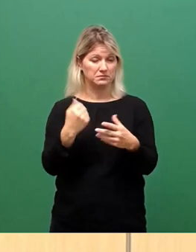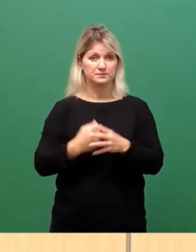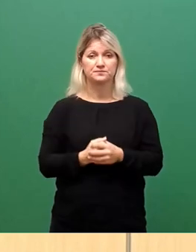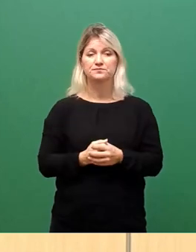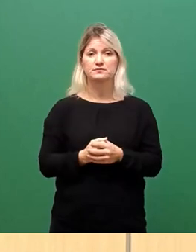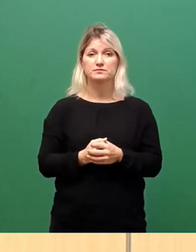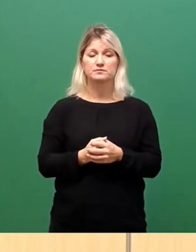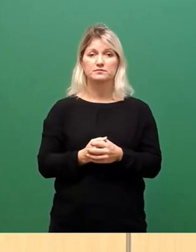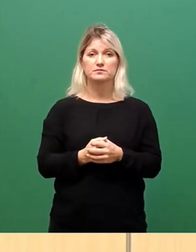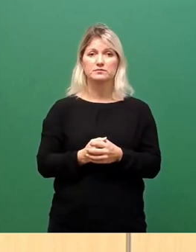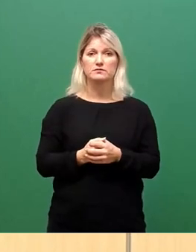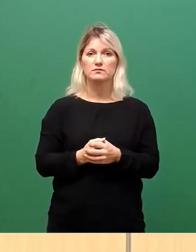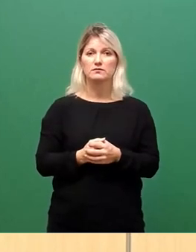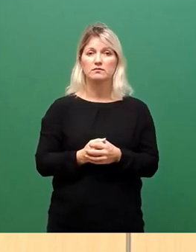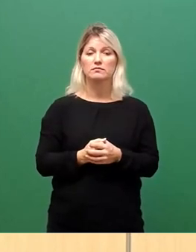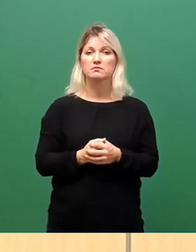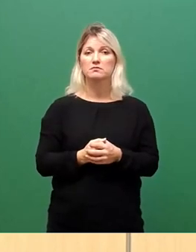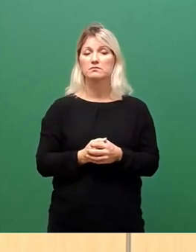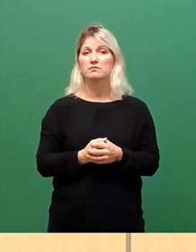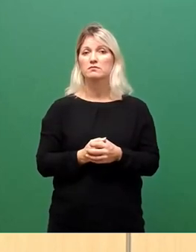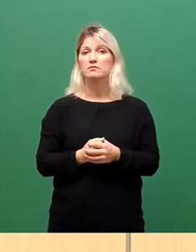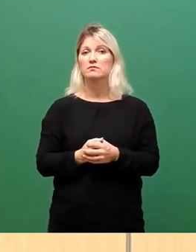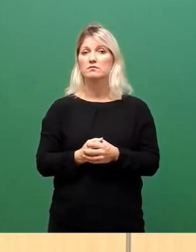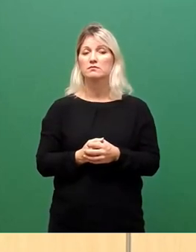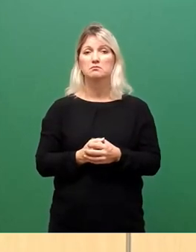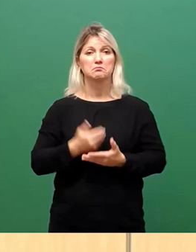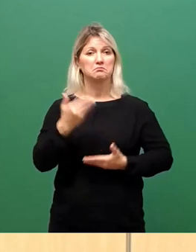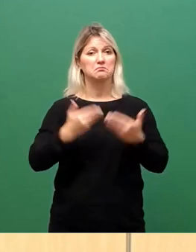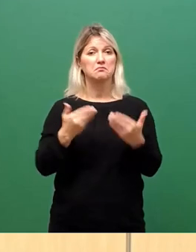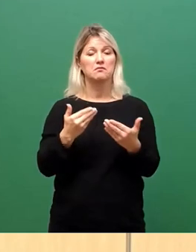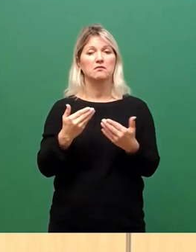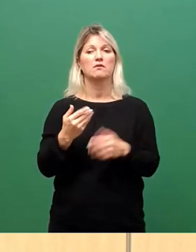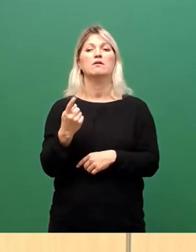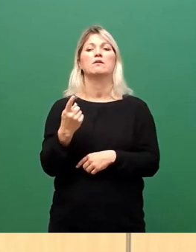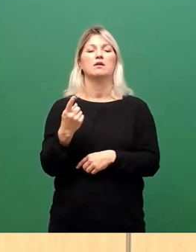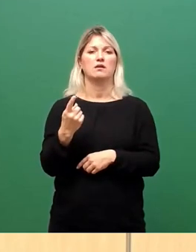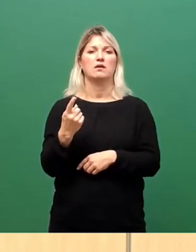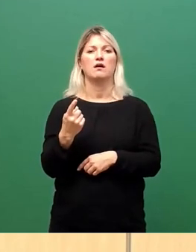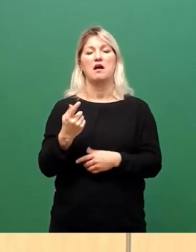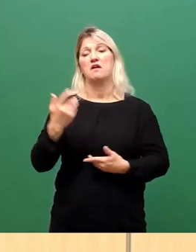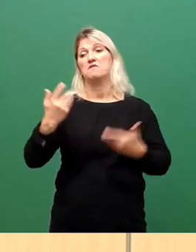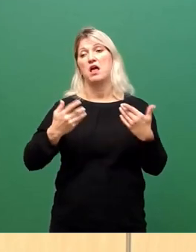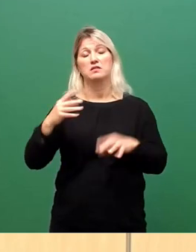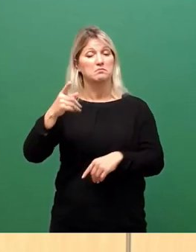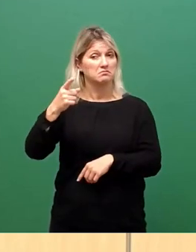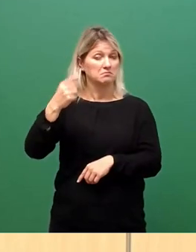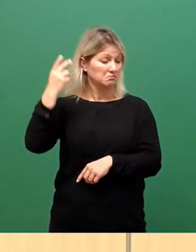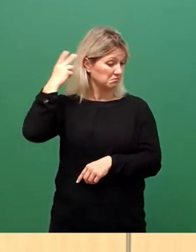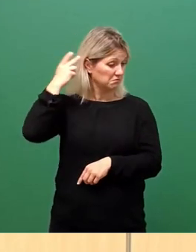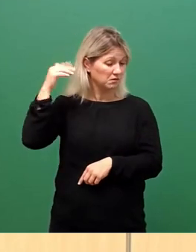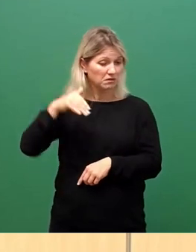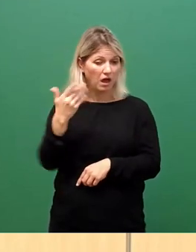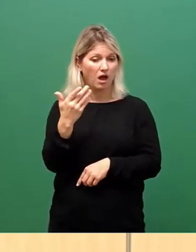Sie werden uns jetzt vielleicht entgegenhalten, entweder so im Geiste oder auch noch durch den Redebeitrag, dass die